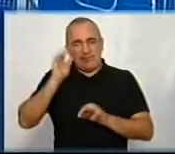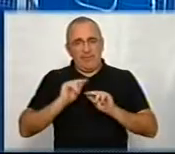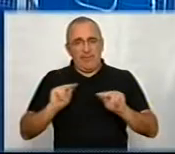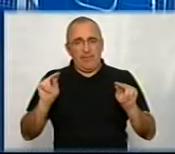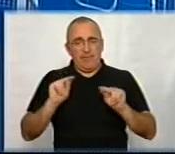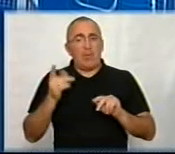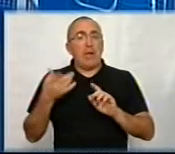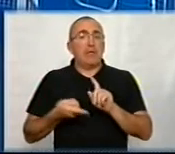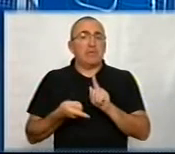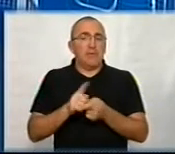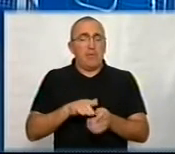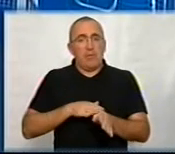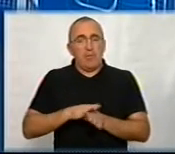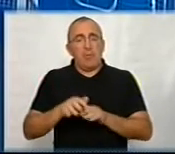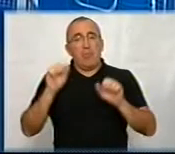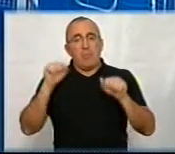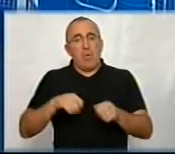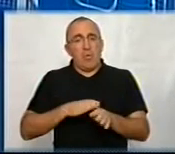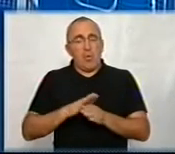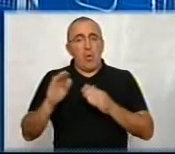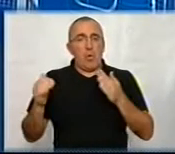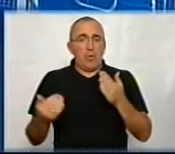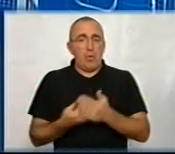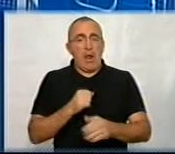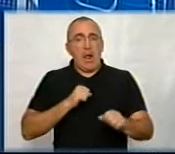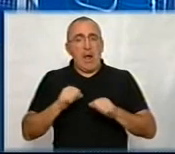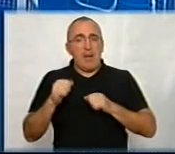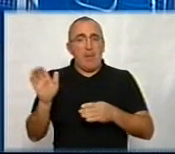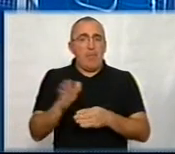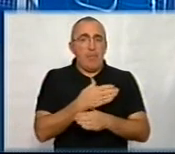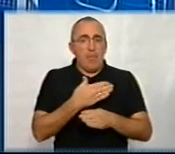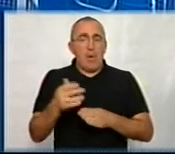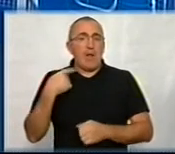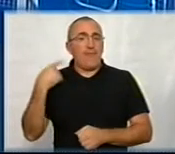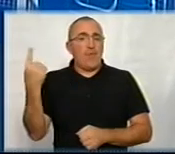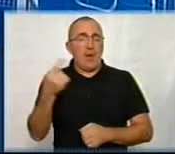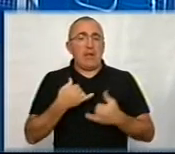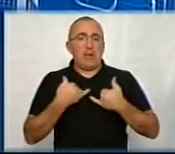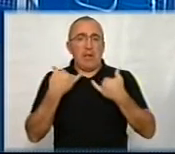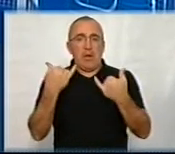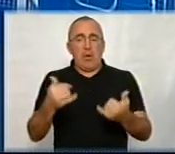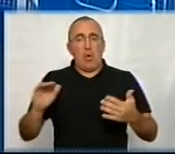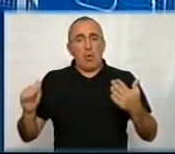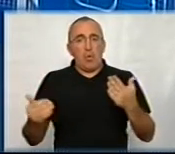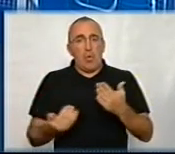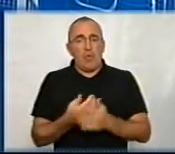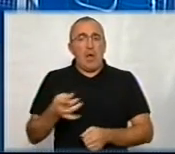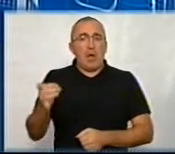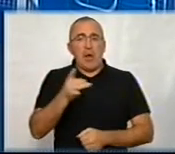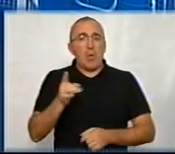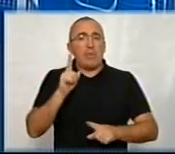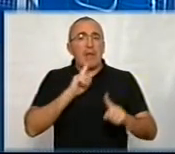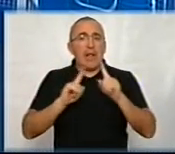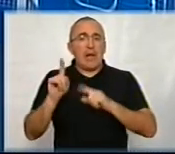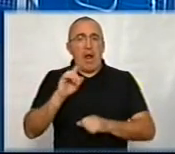Отже, які зміни вводить, може вводити новий адміністративний поділ Кіровградської області для нових районних рад